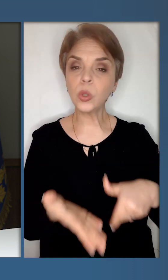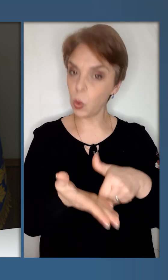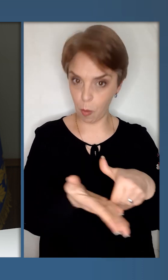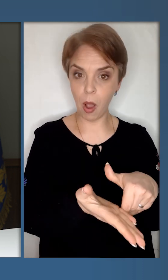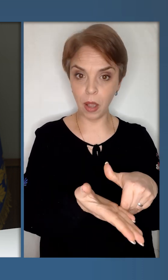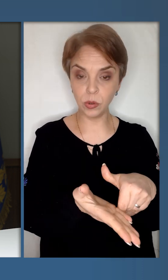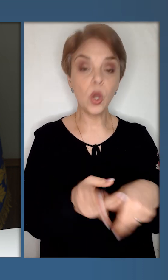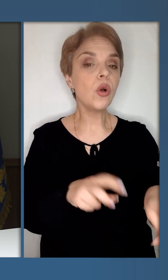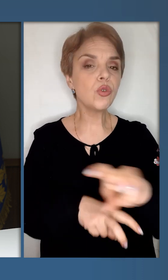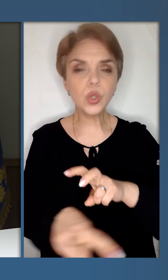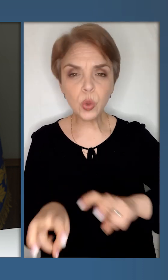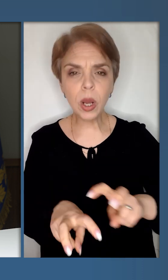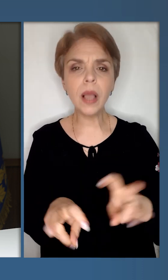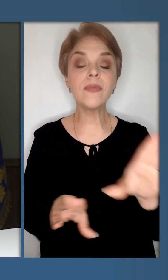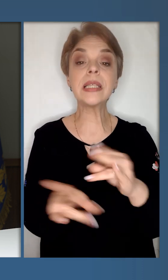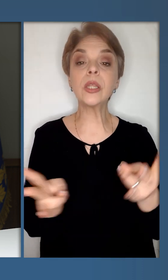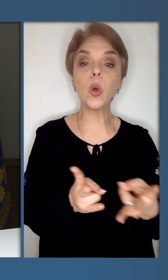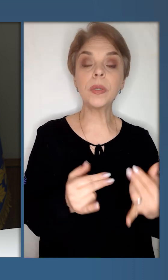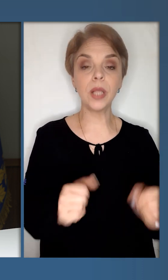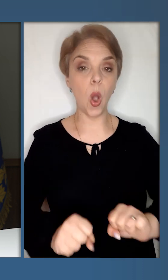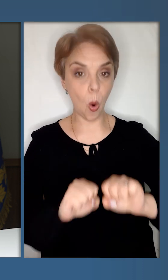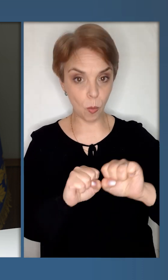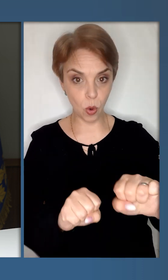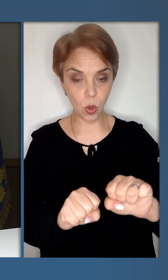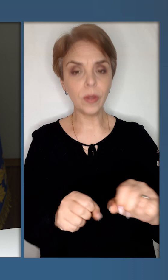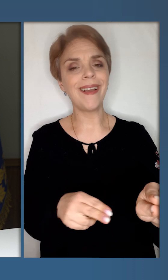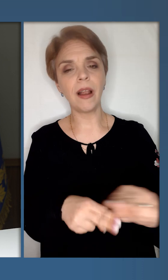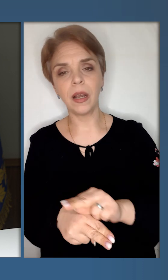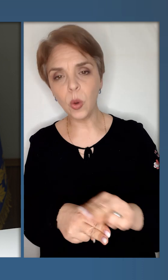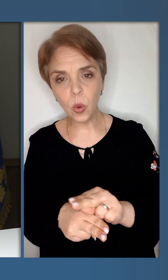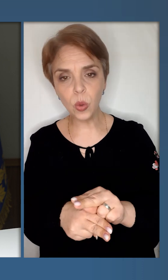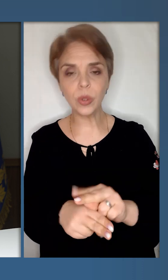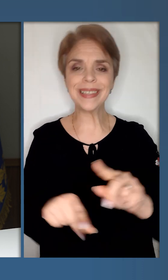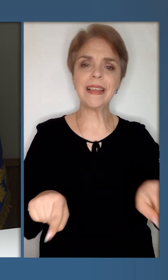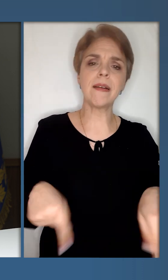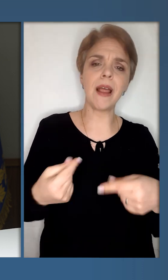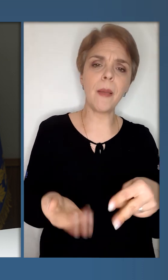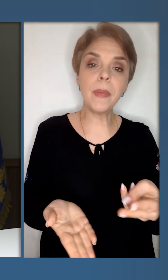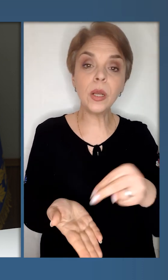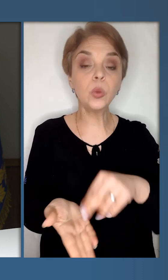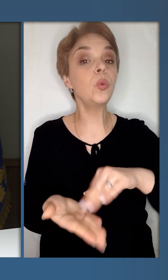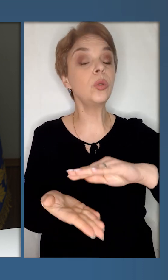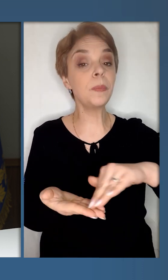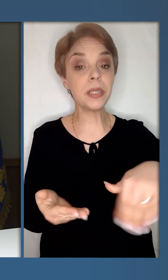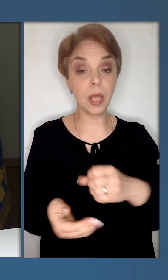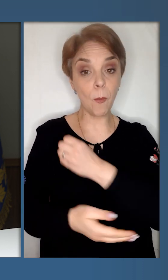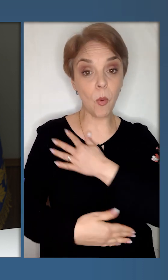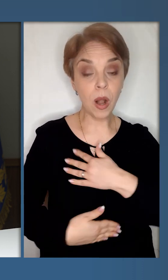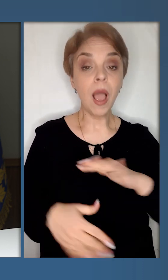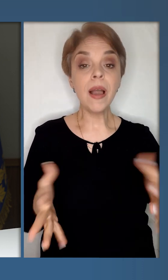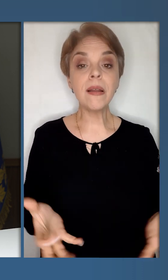допомагають, шукають все необхідне для оборони, лікують, реабілітують після поранень,